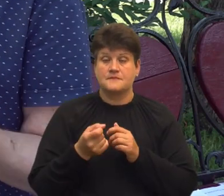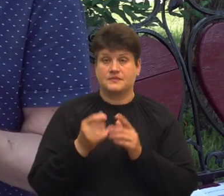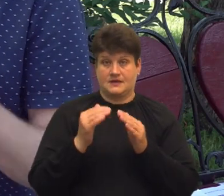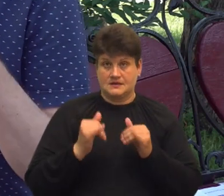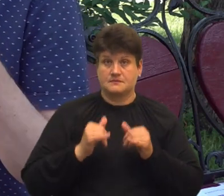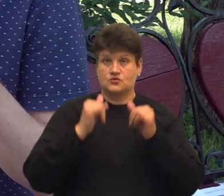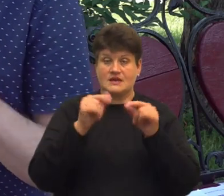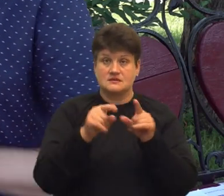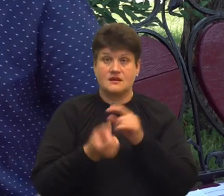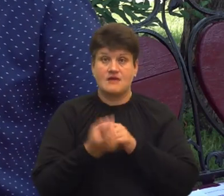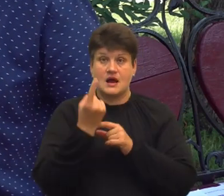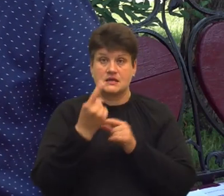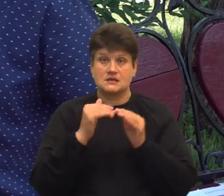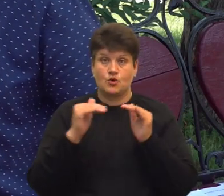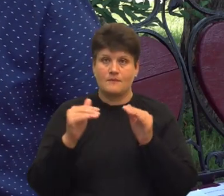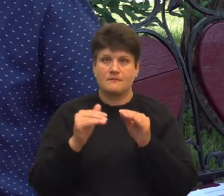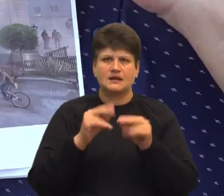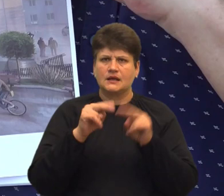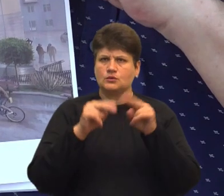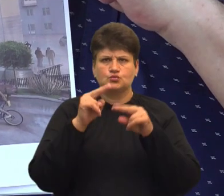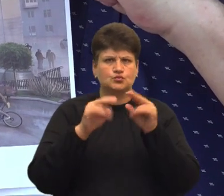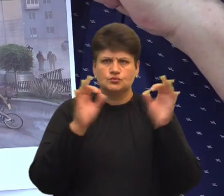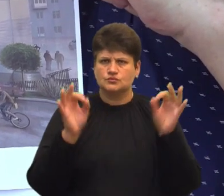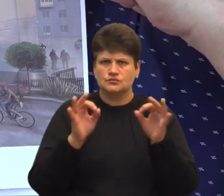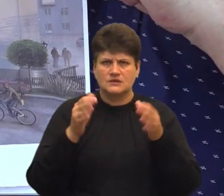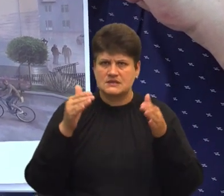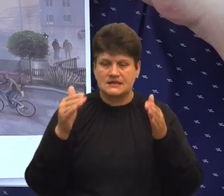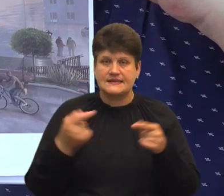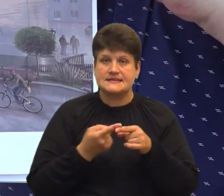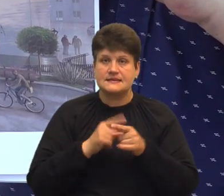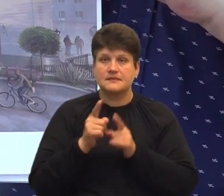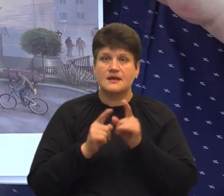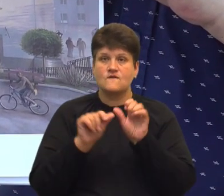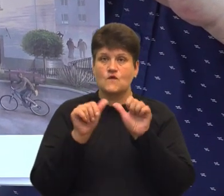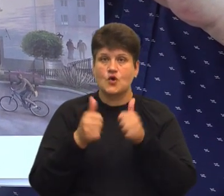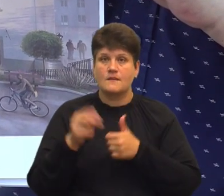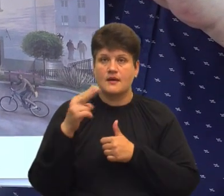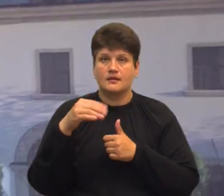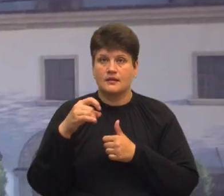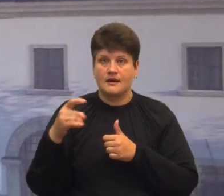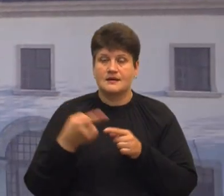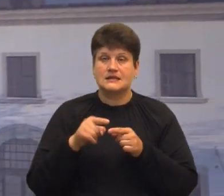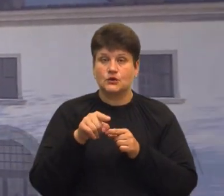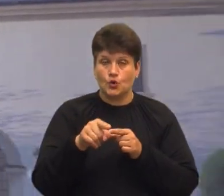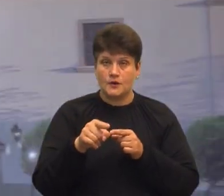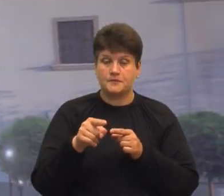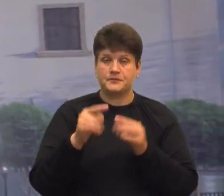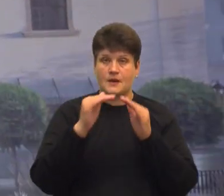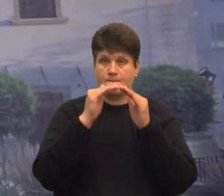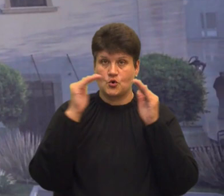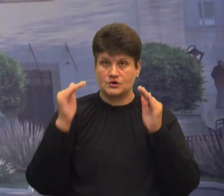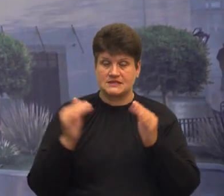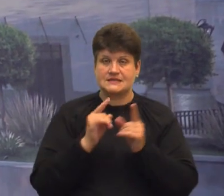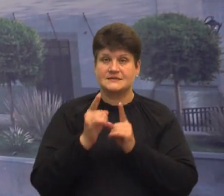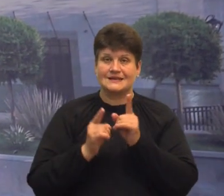в якому ми не надбудовуємо жодної стіни Це змінюється форма даху Той простір, який звільнився, горишний, він